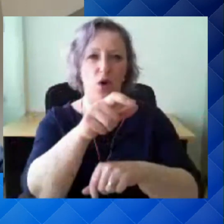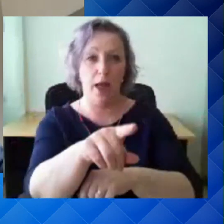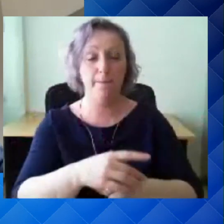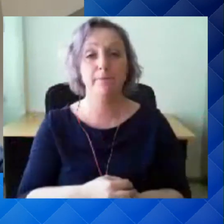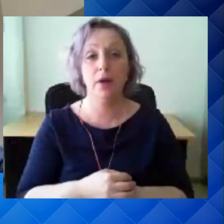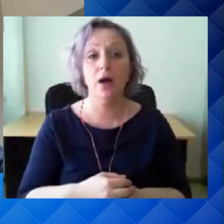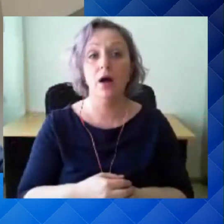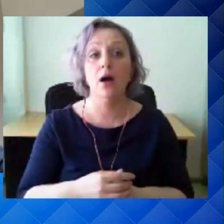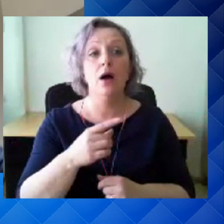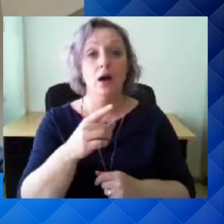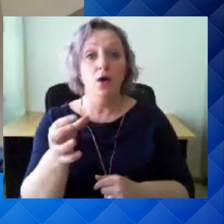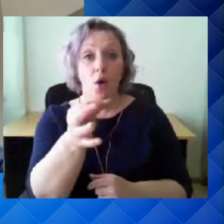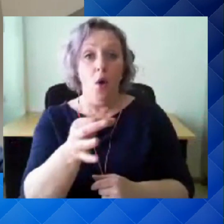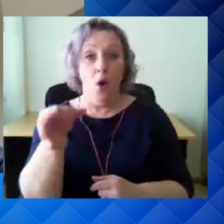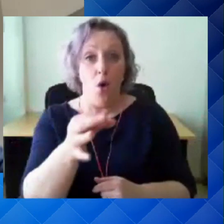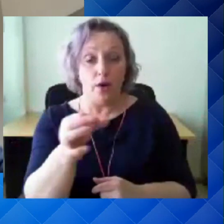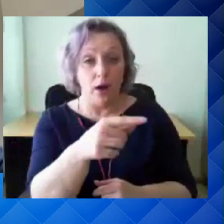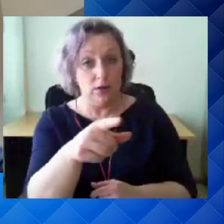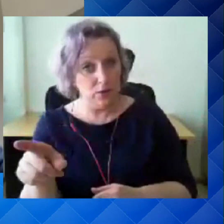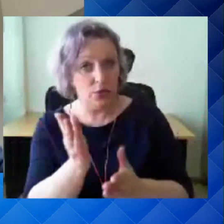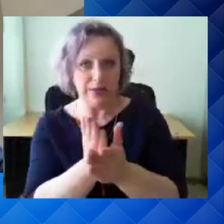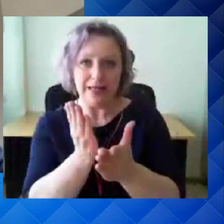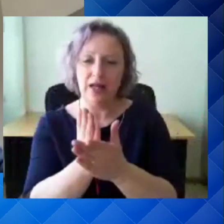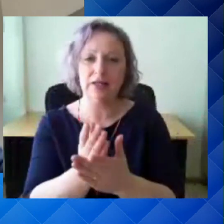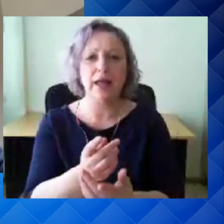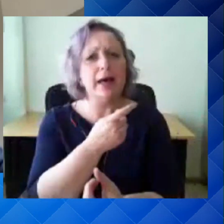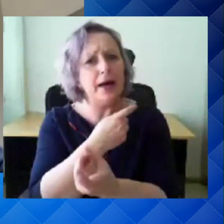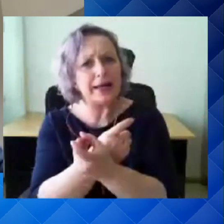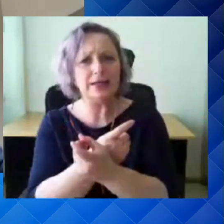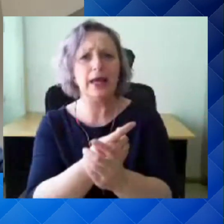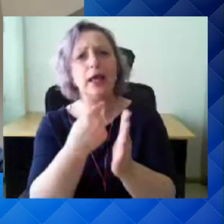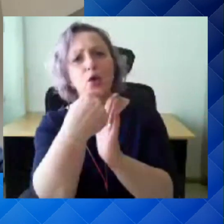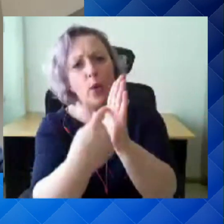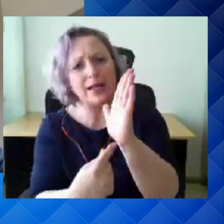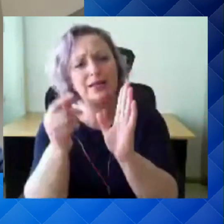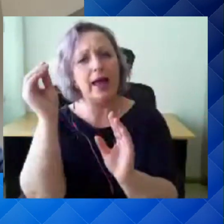Organisatsioonide poolt kindlasti riskijuhiste loomine, käitumisuhiste